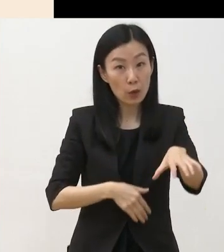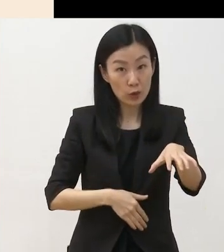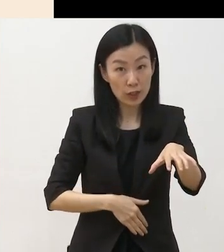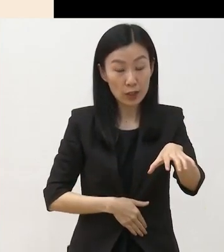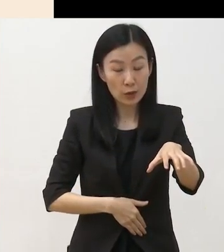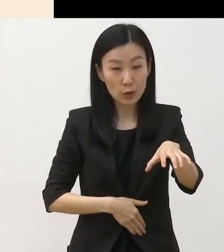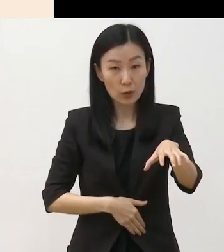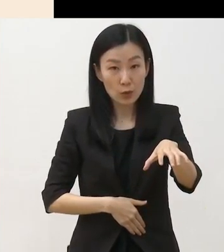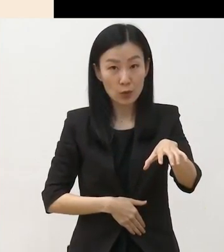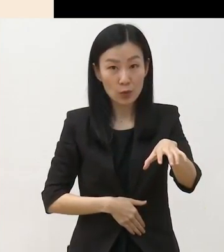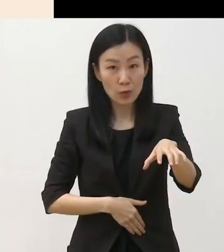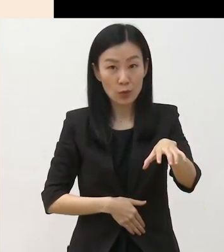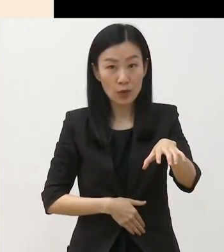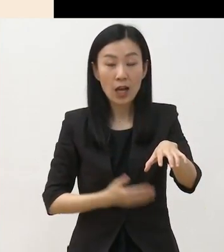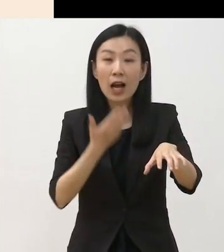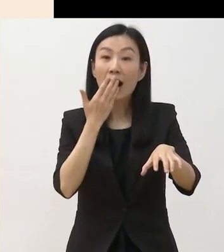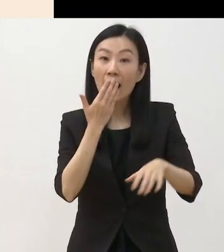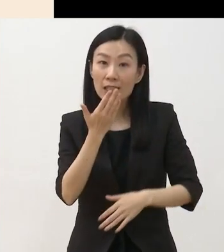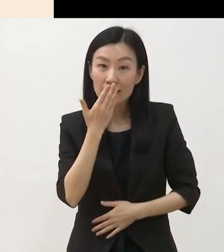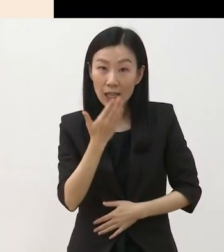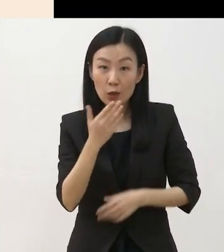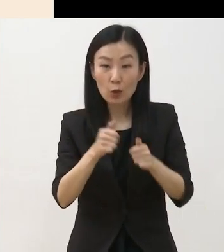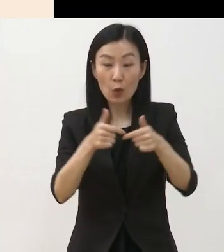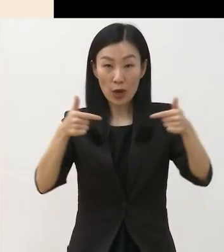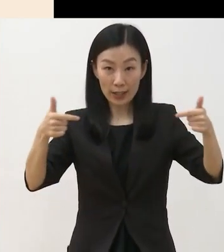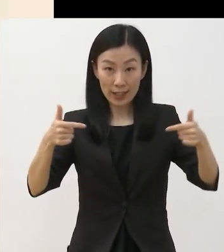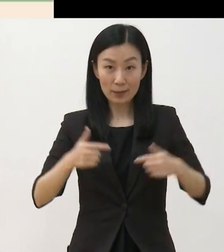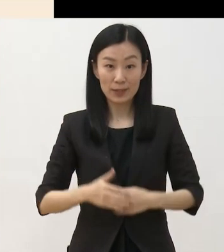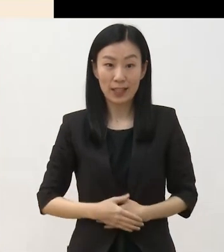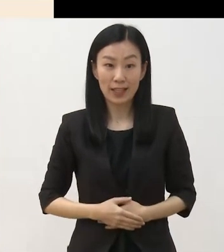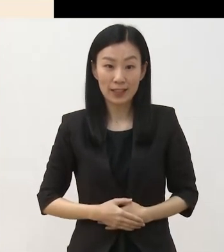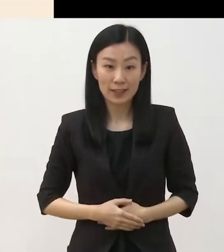가능하도록 확대합니다